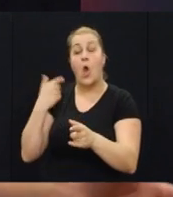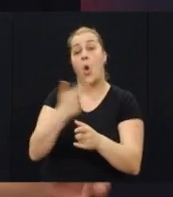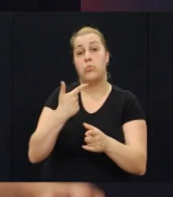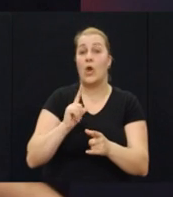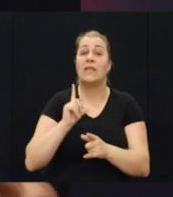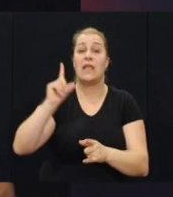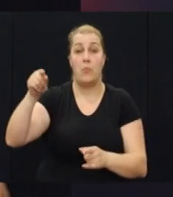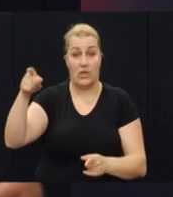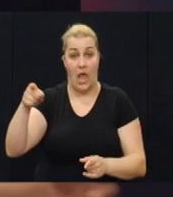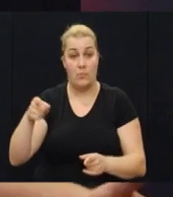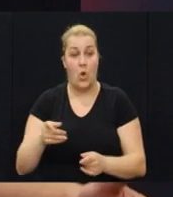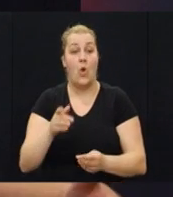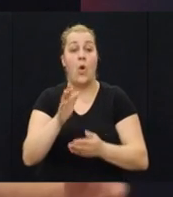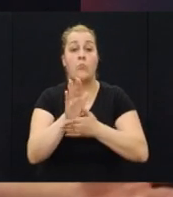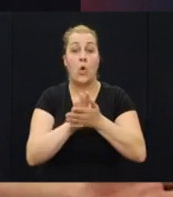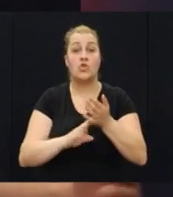idemo i ja i on.